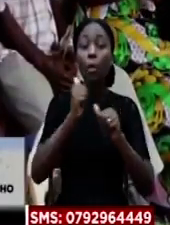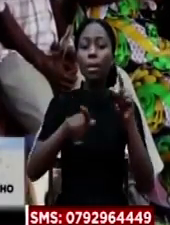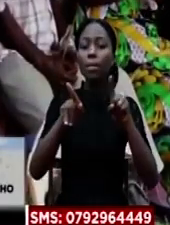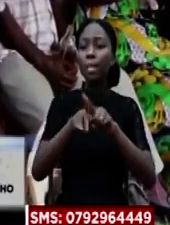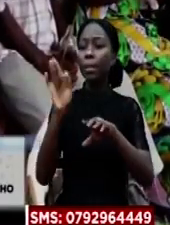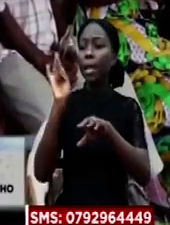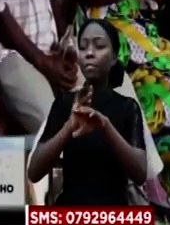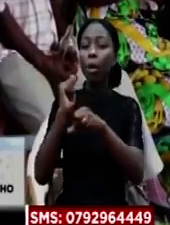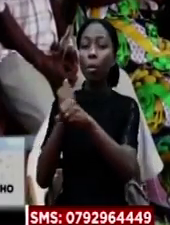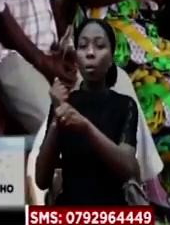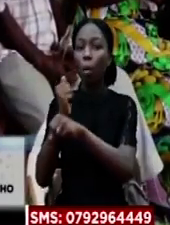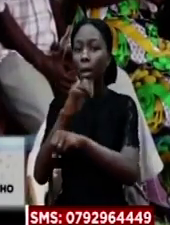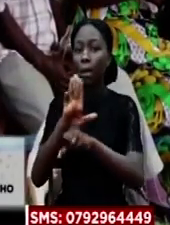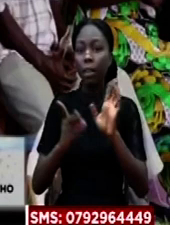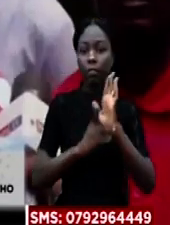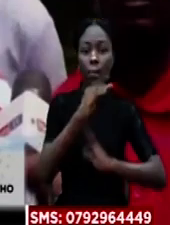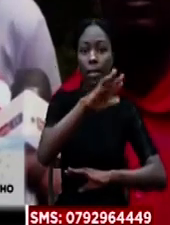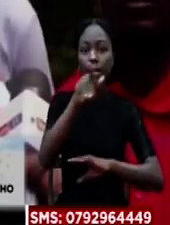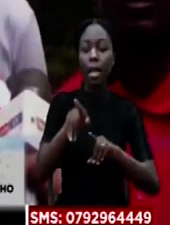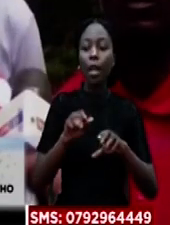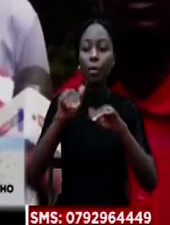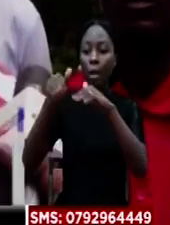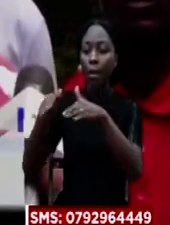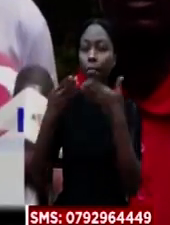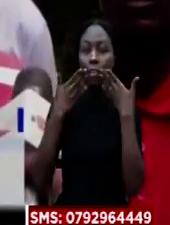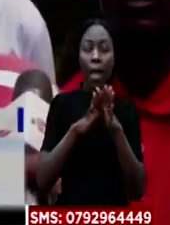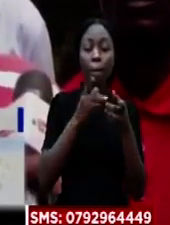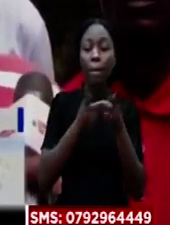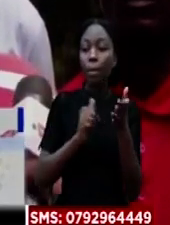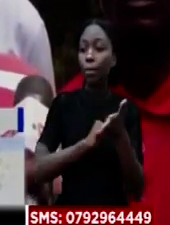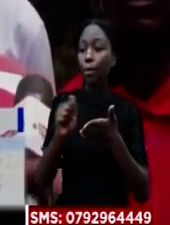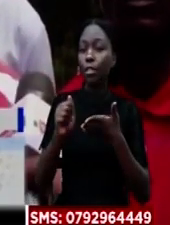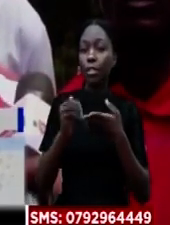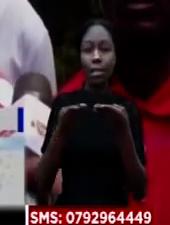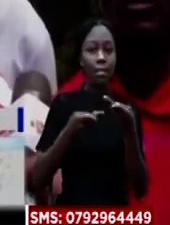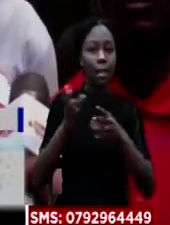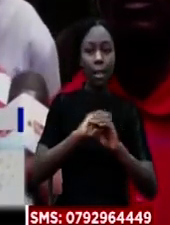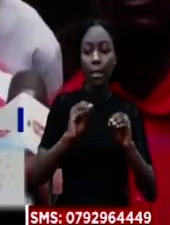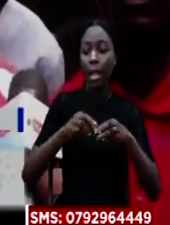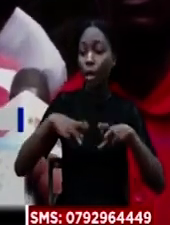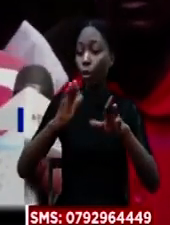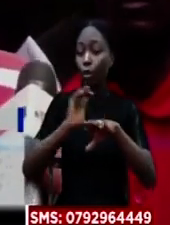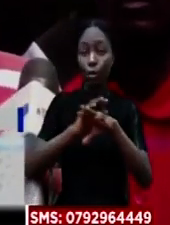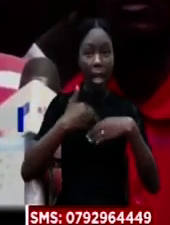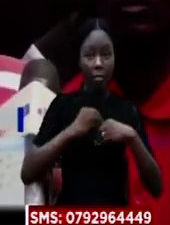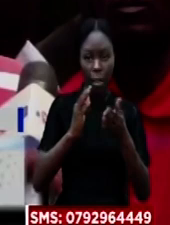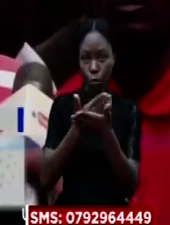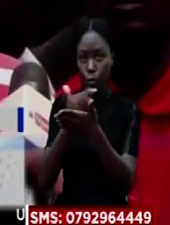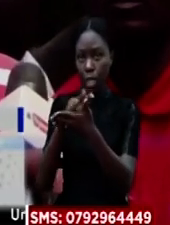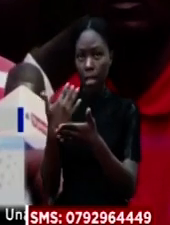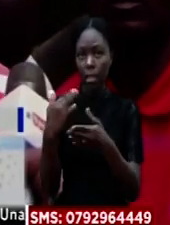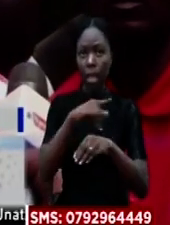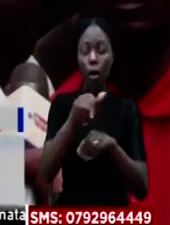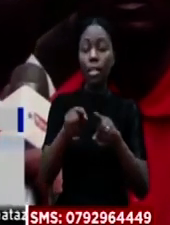zinathiri shuguli za maendeleo Tunalima Mazawa yetu hatuwezi hata uza Hatuna barabara za kusupply vitu